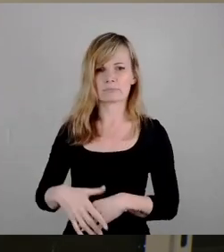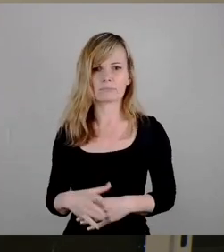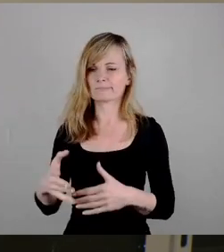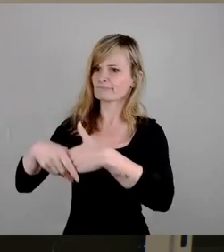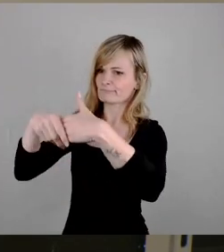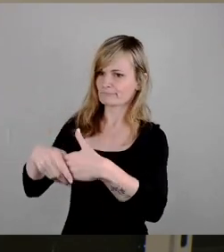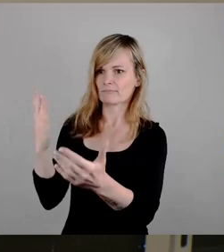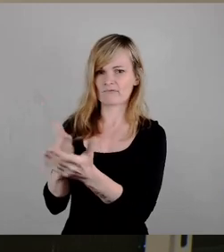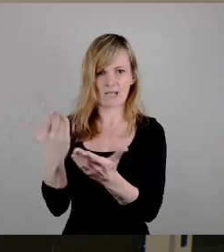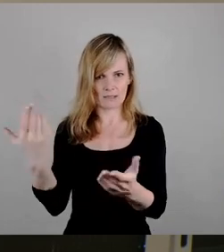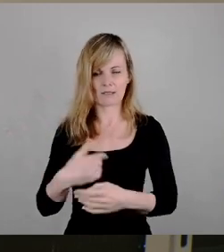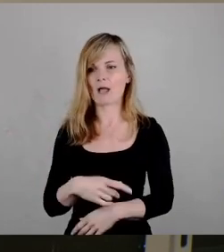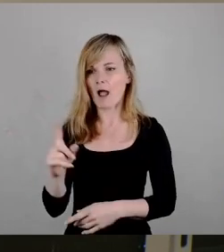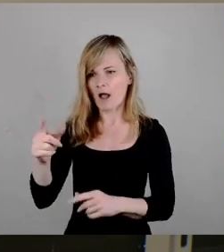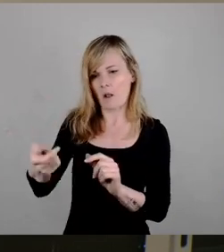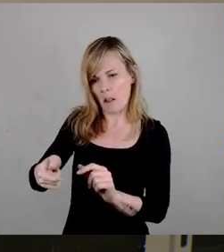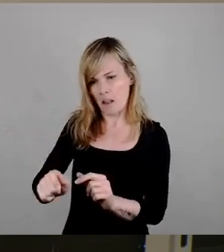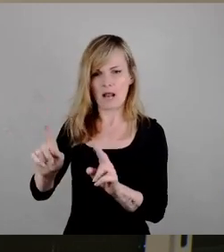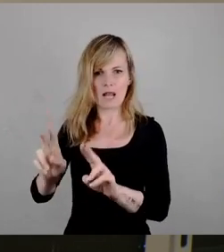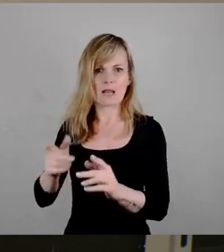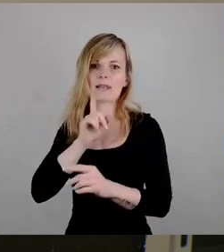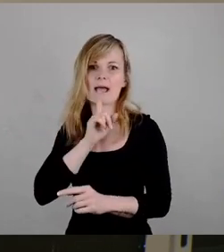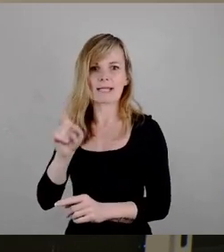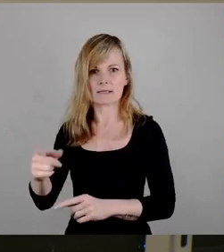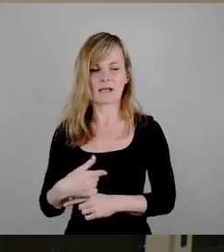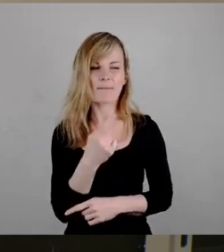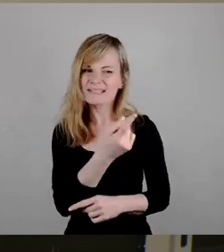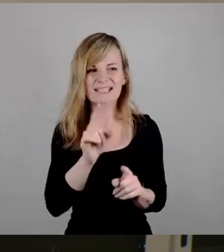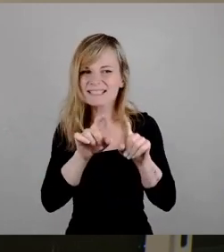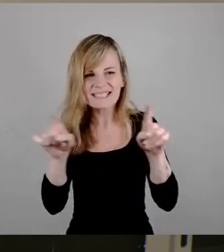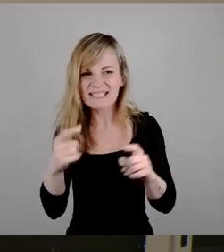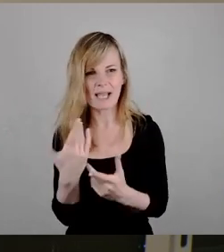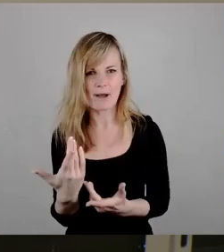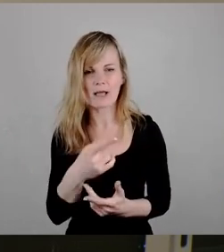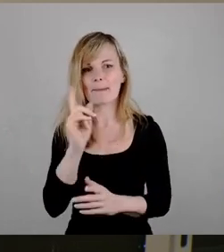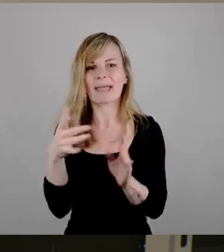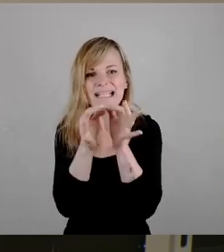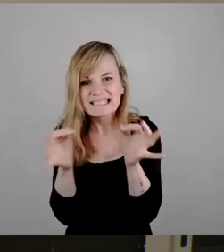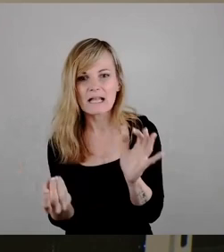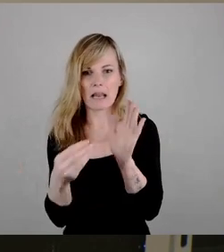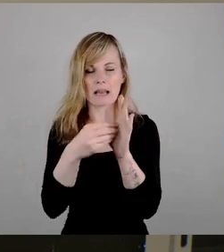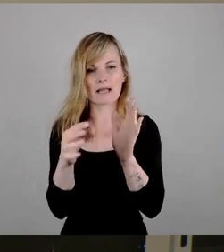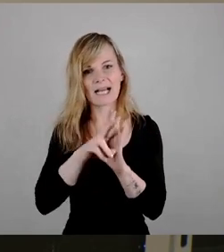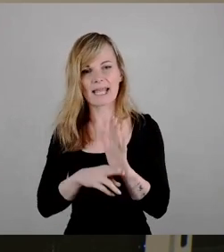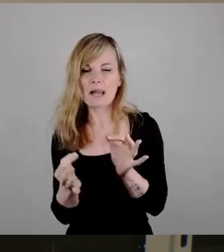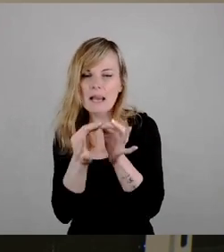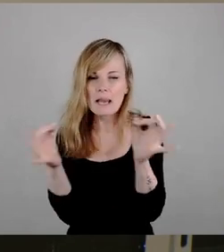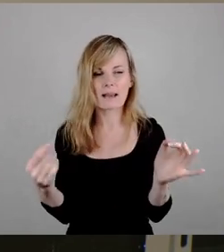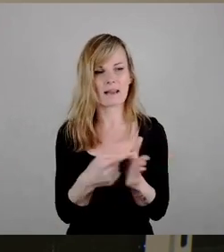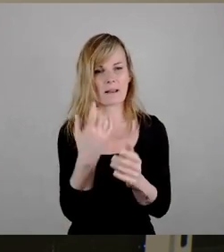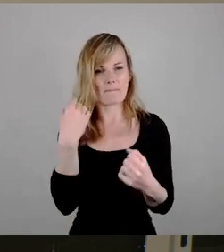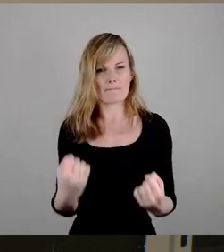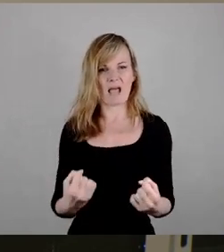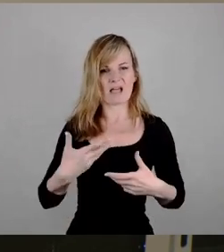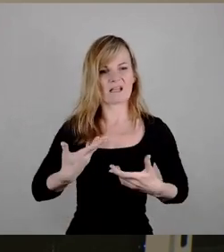macht das ein bisschen leiser. Aber darum geht es Ihnen nicht, weil Sie wollen noch eine feine Regel, weil das ist das letzte Stück Macht. Und